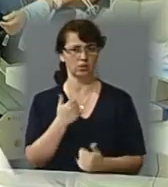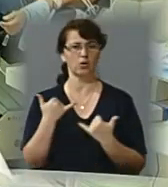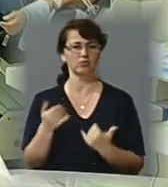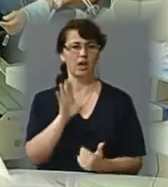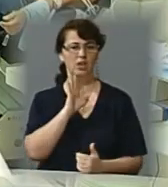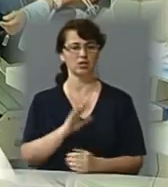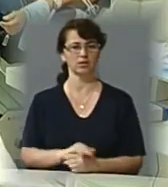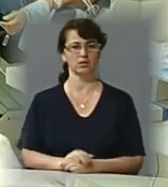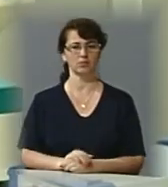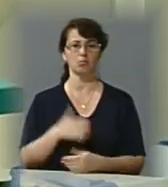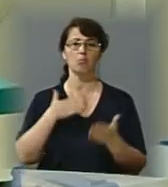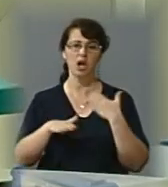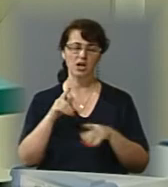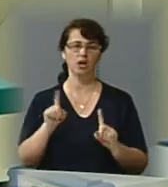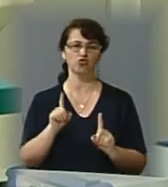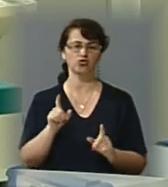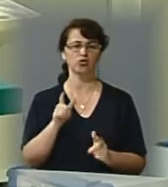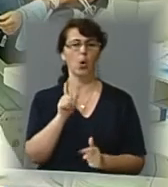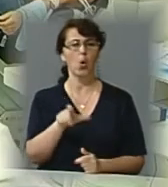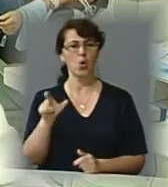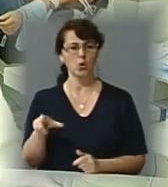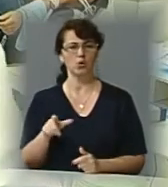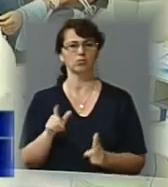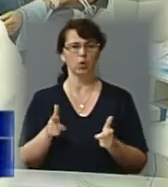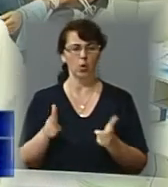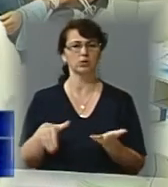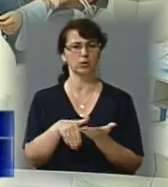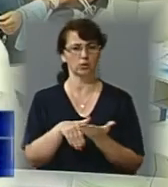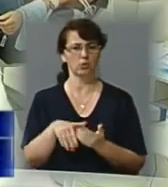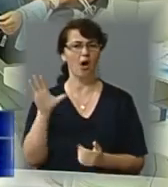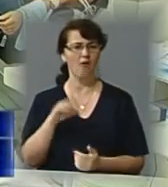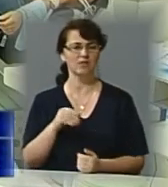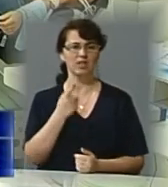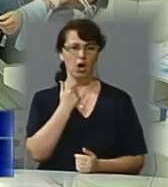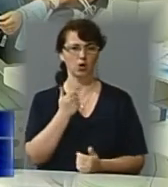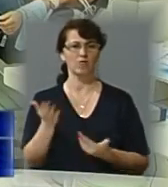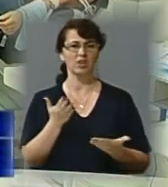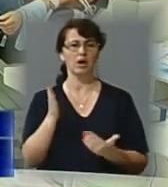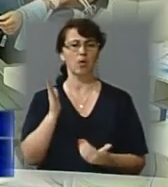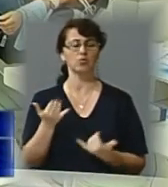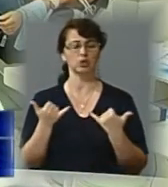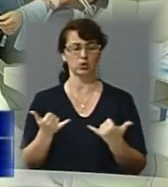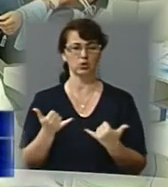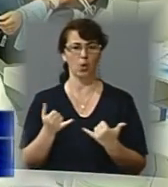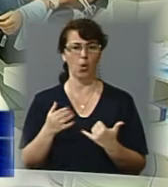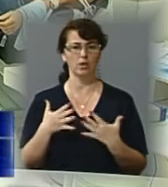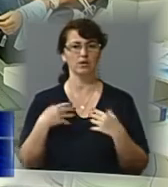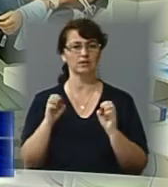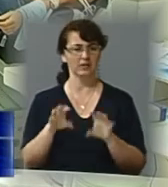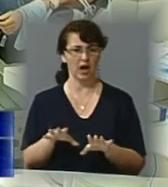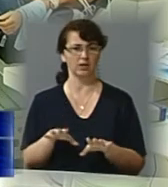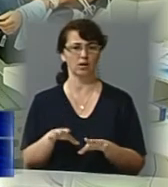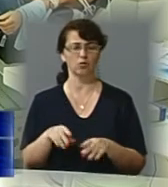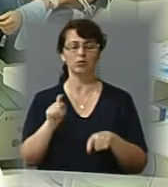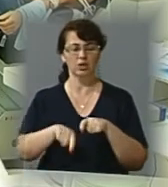Ми раді, що люди відгукнулися на цю біду. Вся кров, яка буде, відповідно, сьогодні здатена, вона буде протестована і,